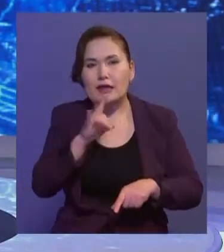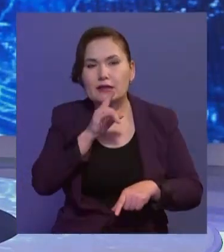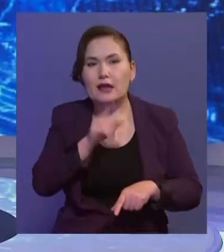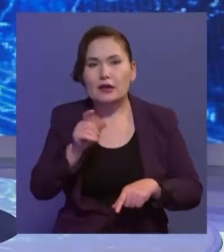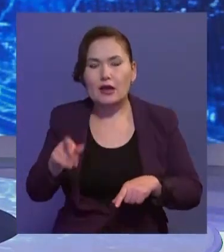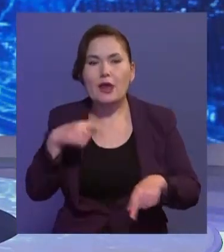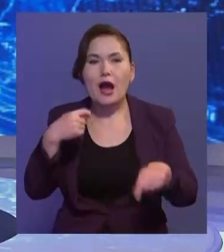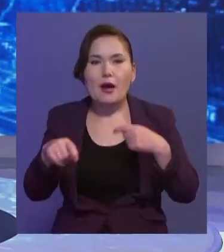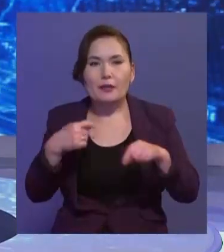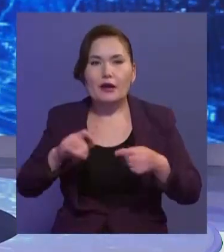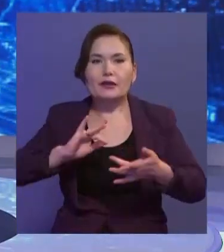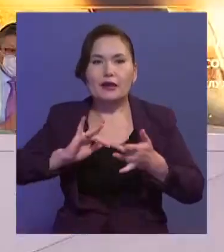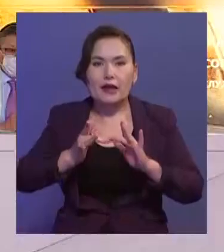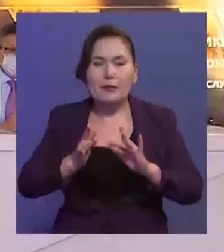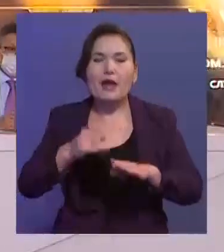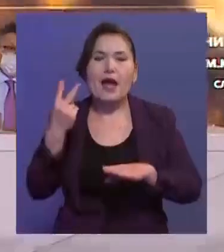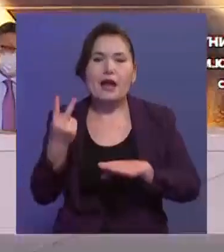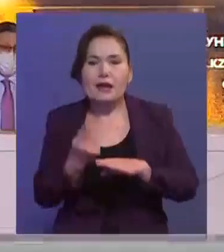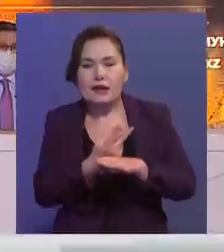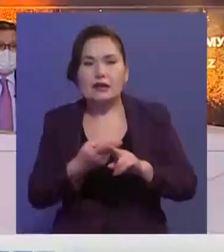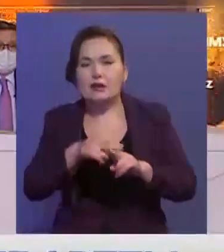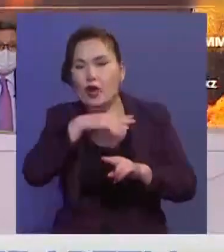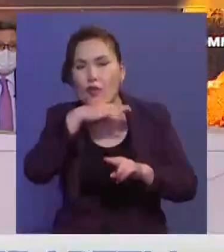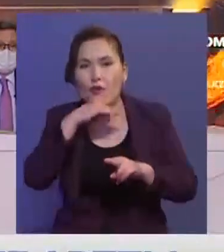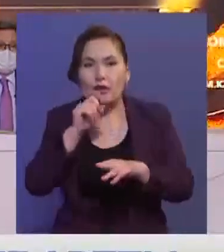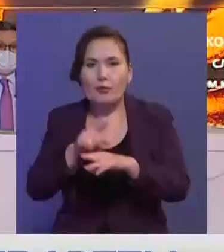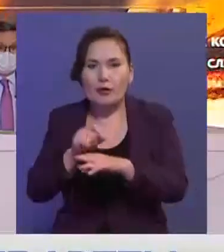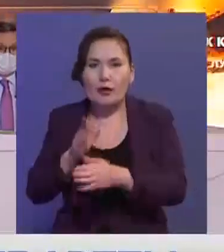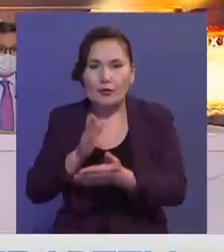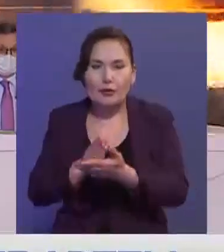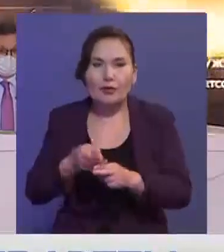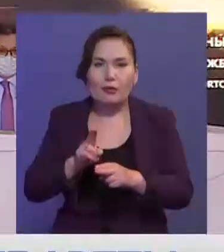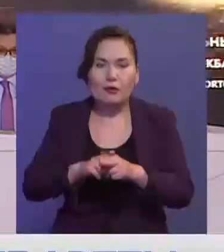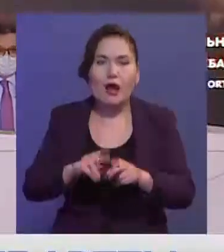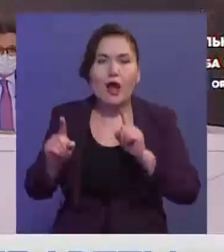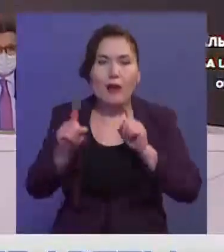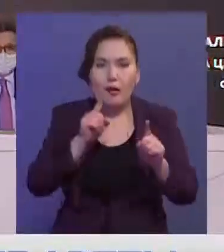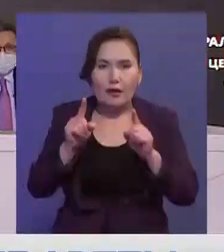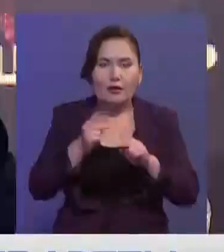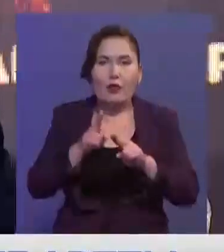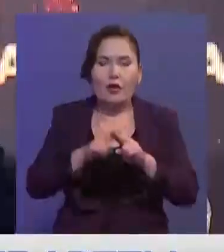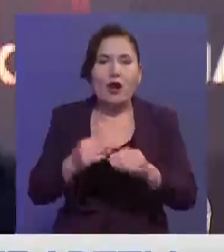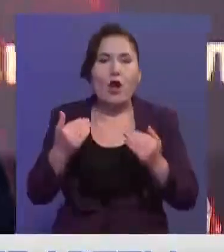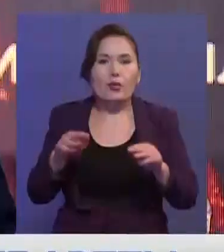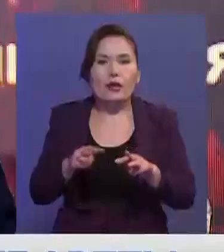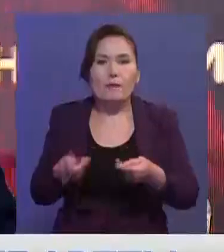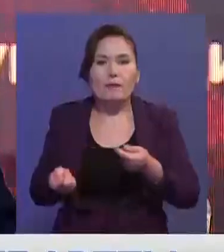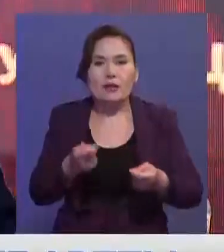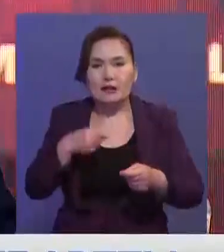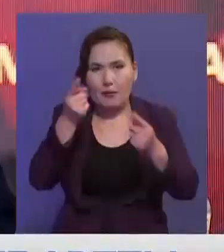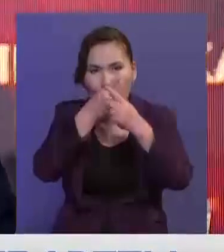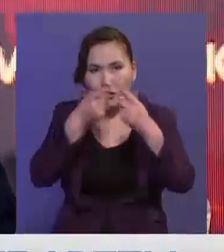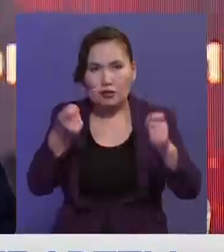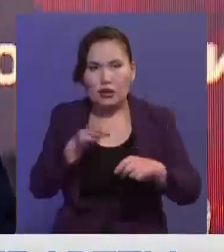таварларға интернет арқылы екі есе көп тапсырыс берген. Бұлтыралы баспасөз мәслихатында сауда және интеграция